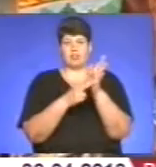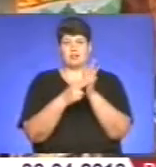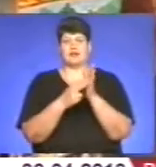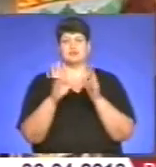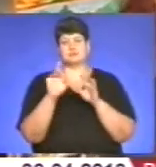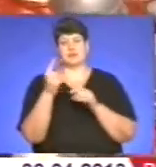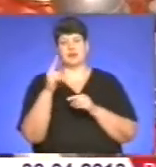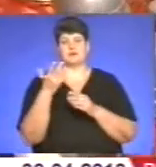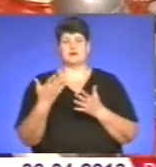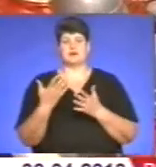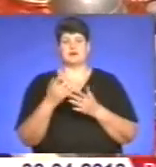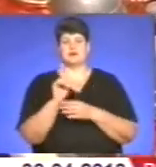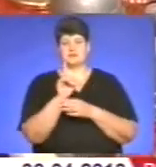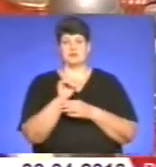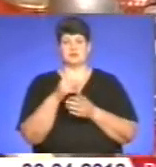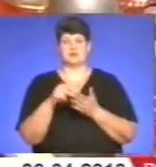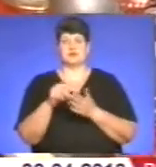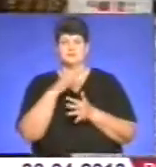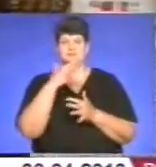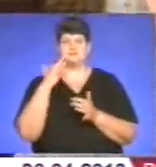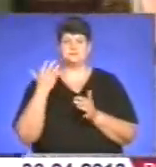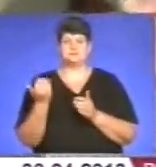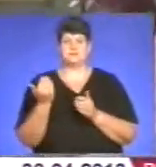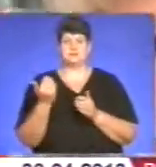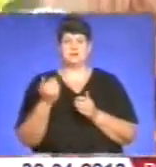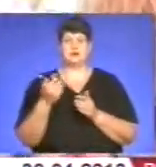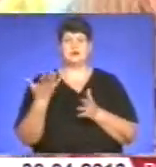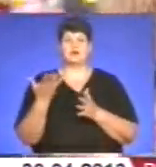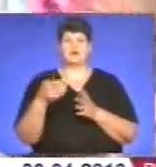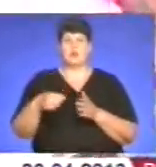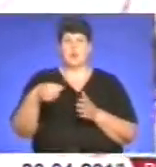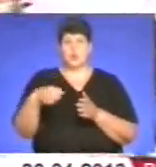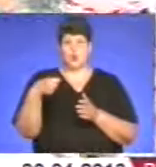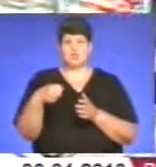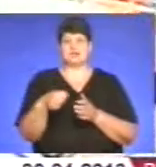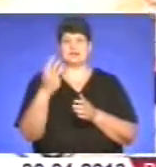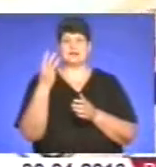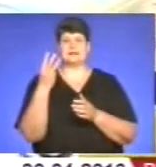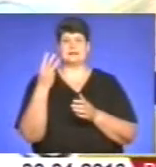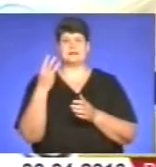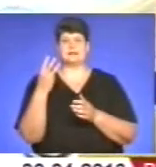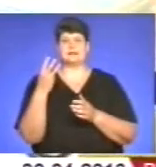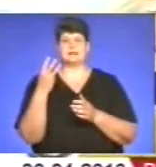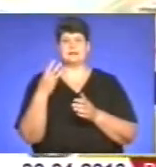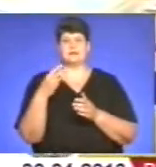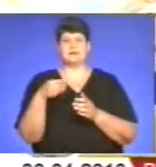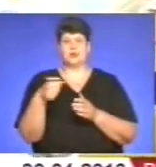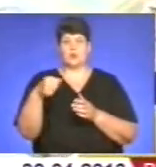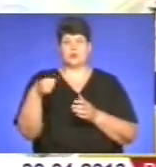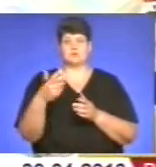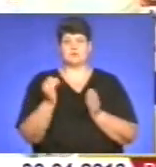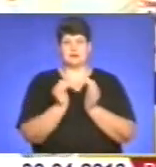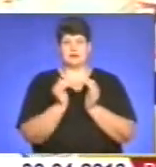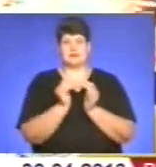Користується попитом свічки. Кошик йдуть від 3,50 маленькі, такі дитячі, вже допродаємо, бачите, ось такі курчатка,